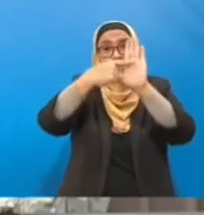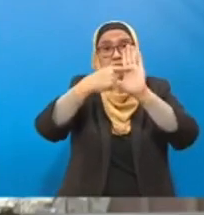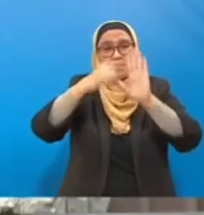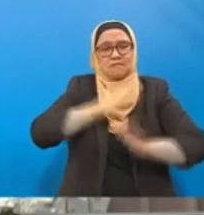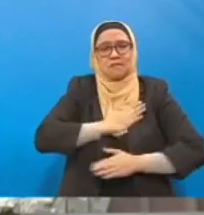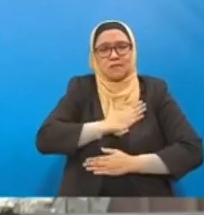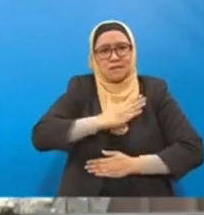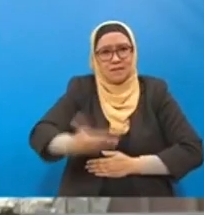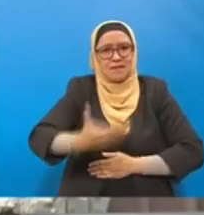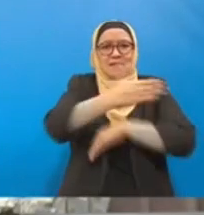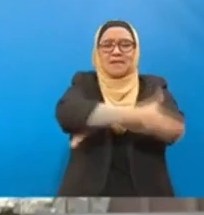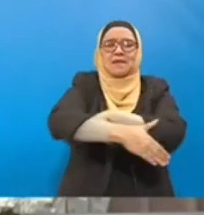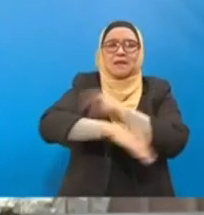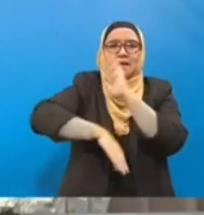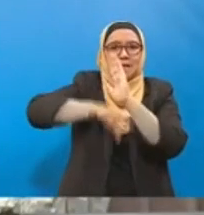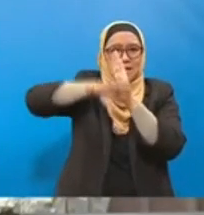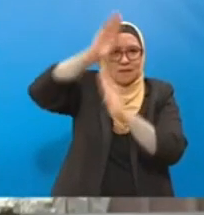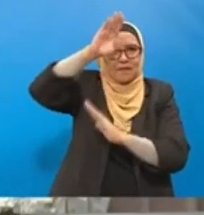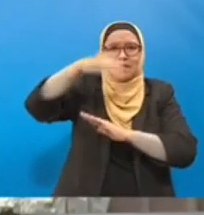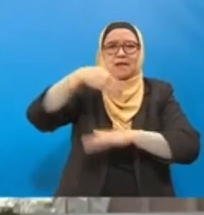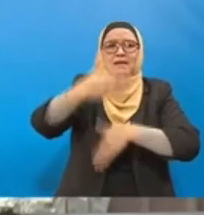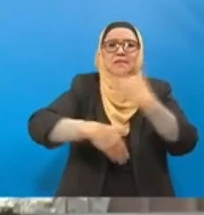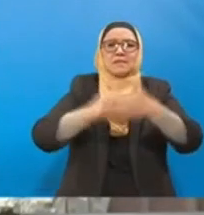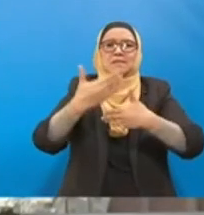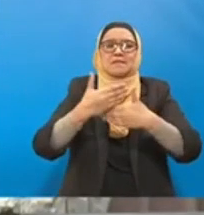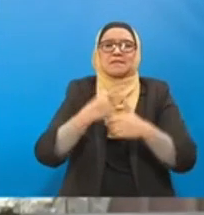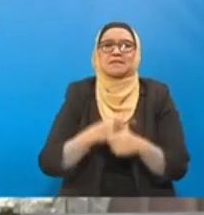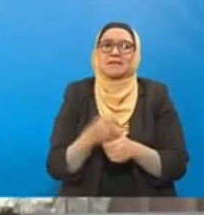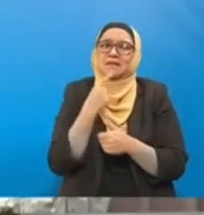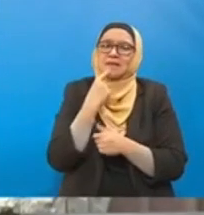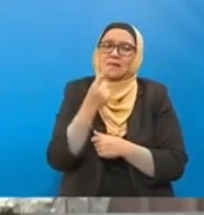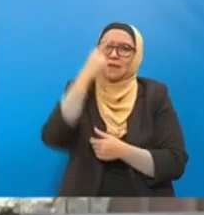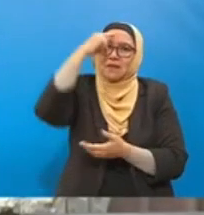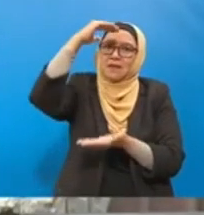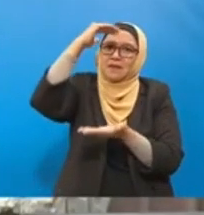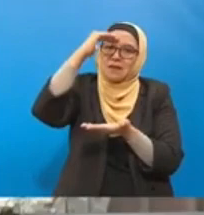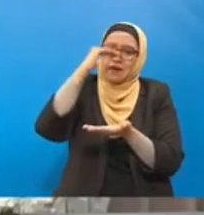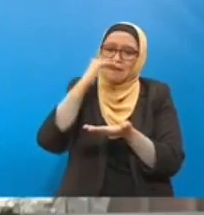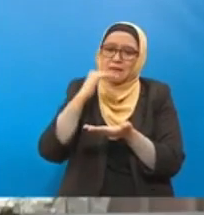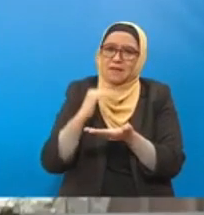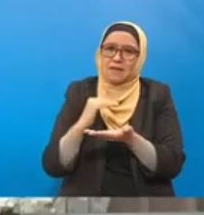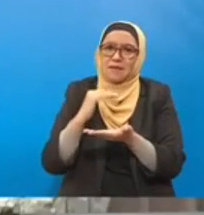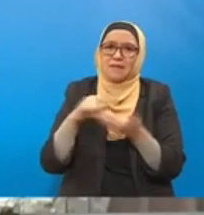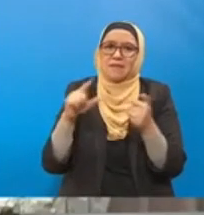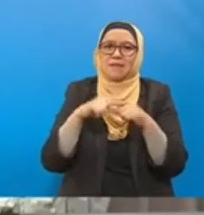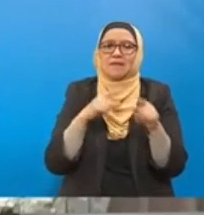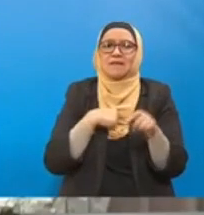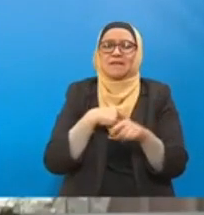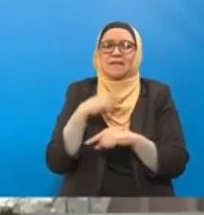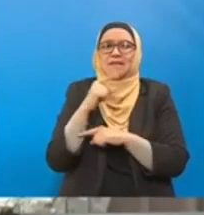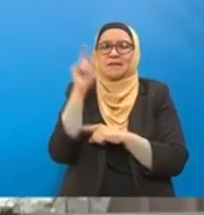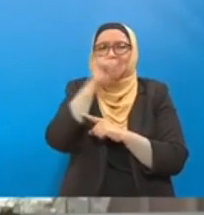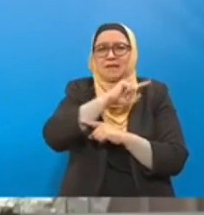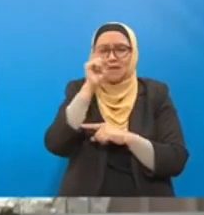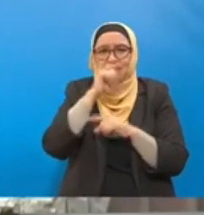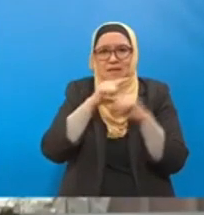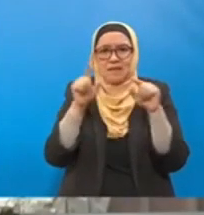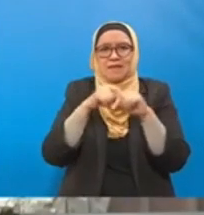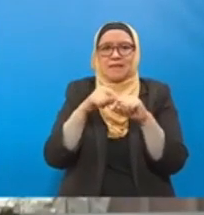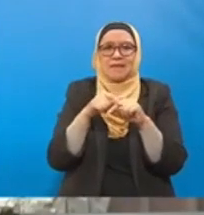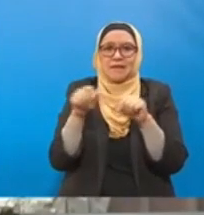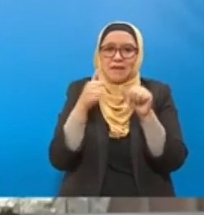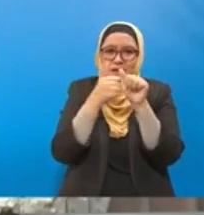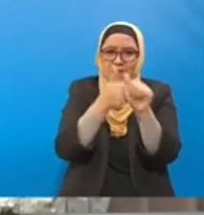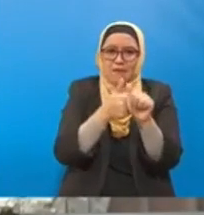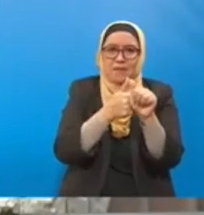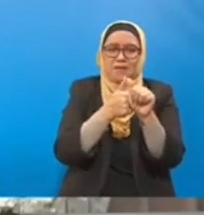progresif. Sasaran NDC negara ini adalah untuk mengurangkan intensiti pelepasan GSG berdasarkan keluaran dalam negara kasar